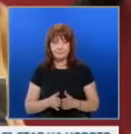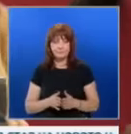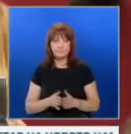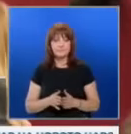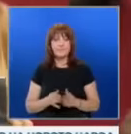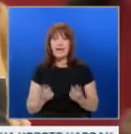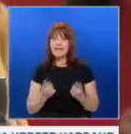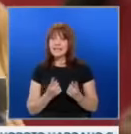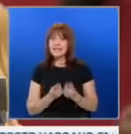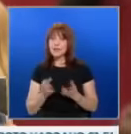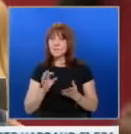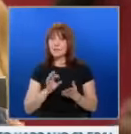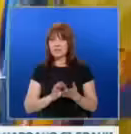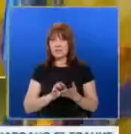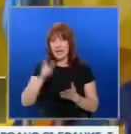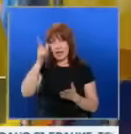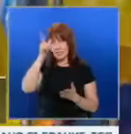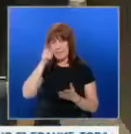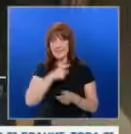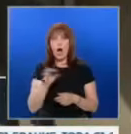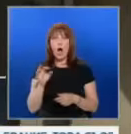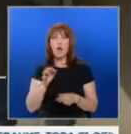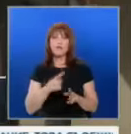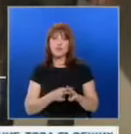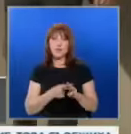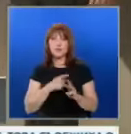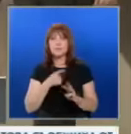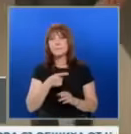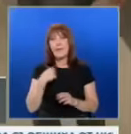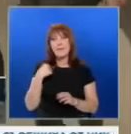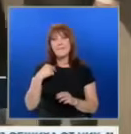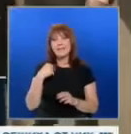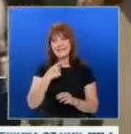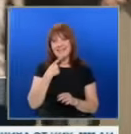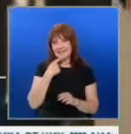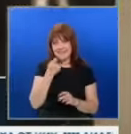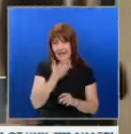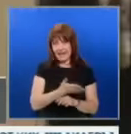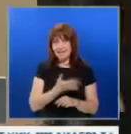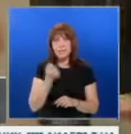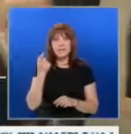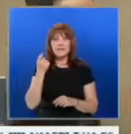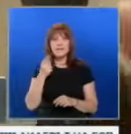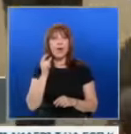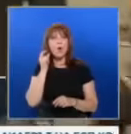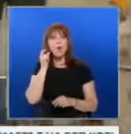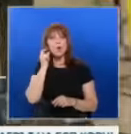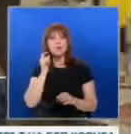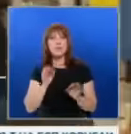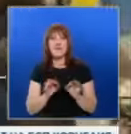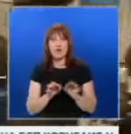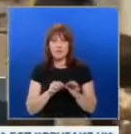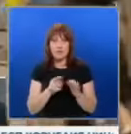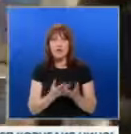На срещата присъстваха германският канцлер Олаф Шолц, украинският президент Зеленски, председателят на Европейската комисия